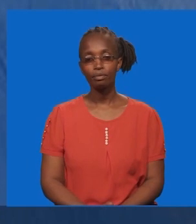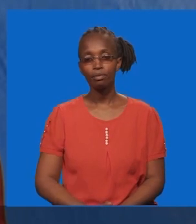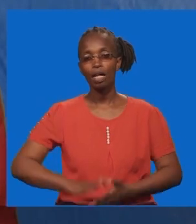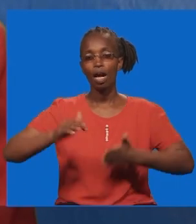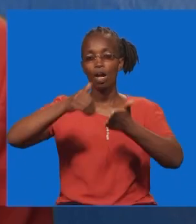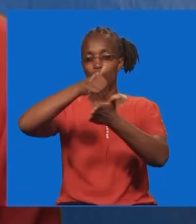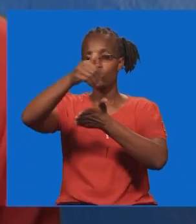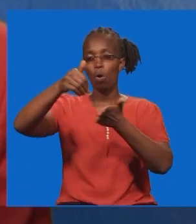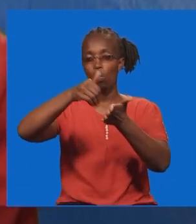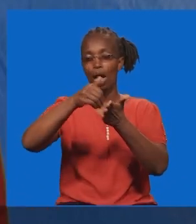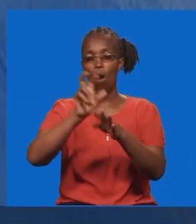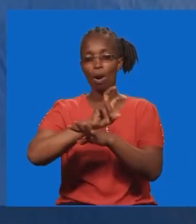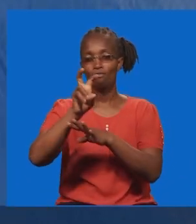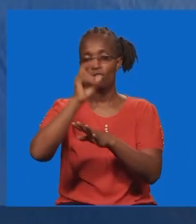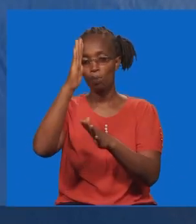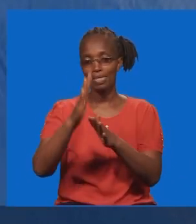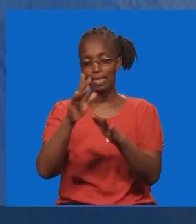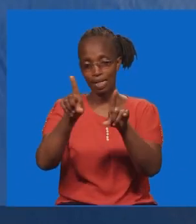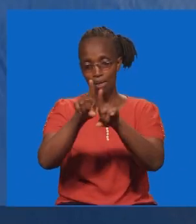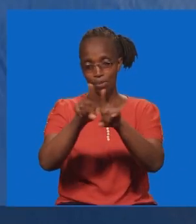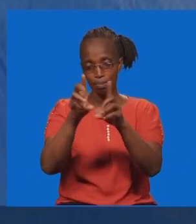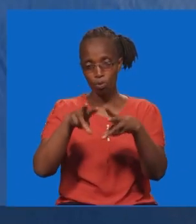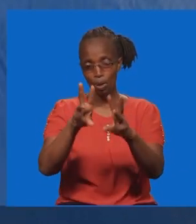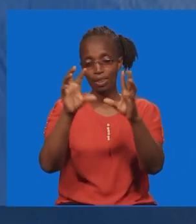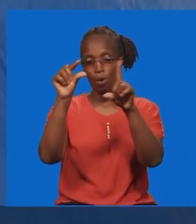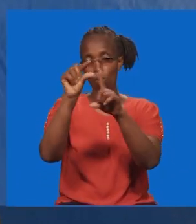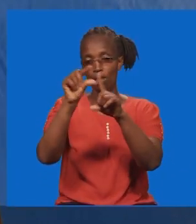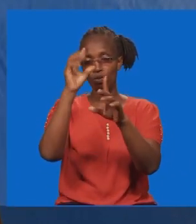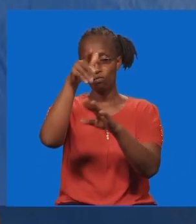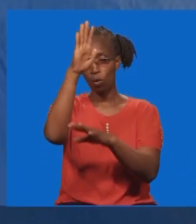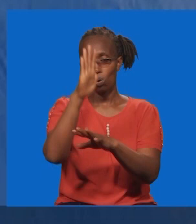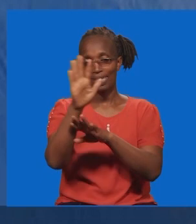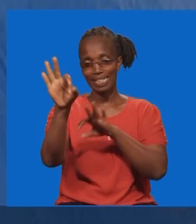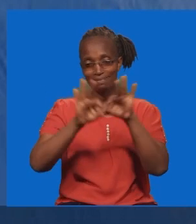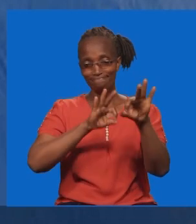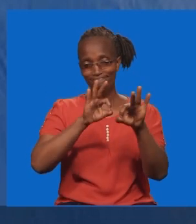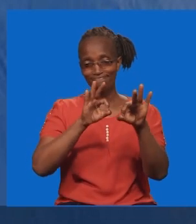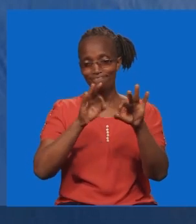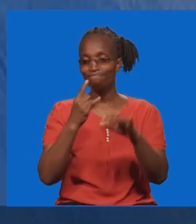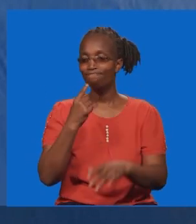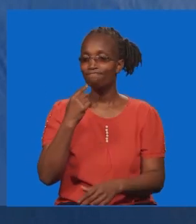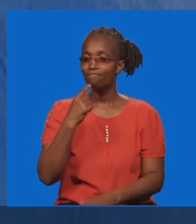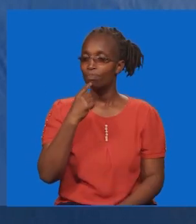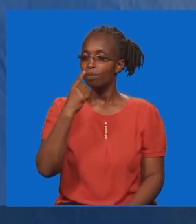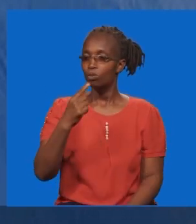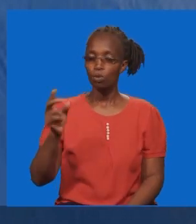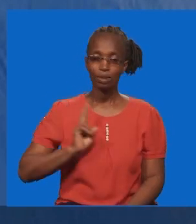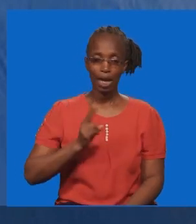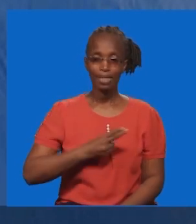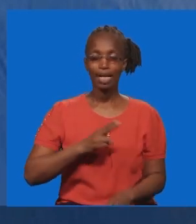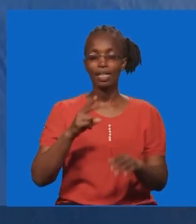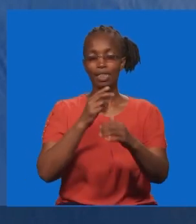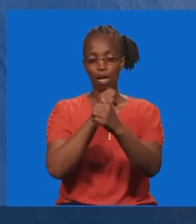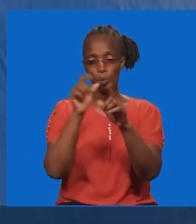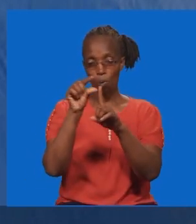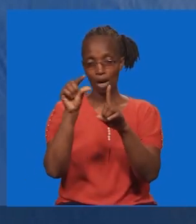Mpendwa, mtanzamaji. Jinsi, neno la buwana inavyo tuambia. Lengo letu,